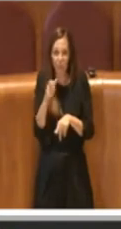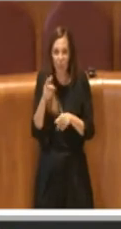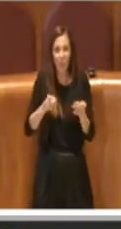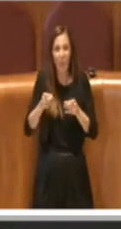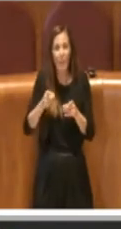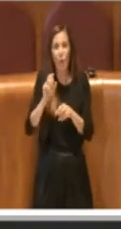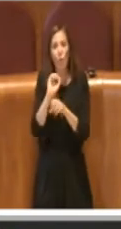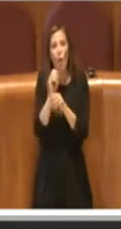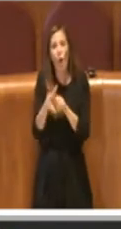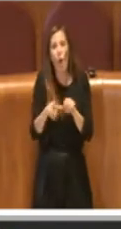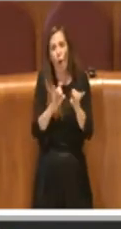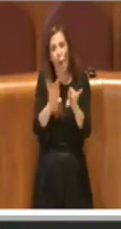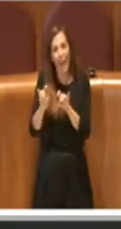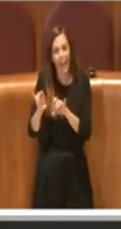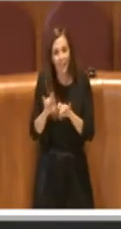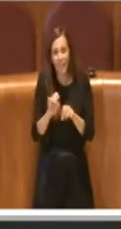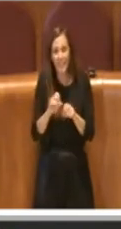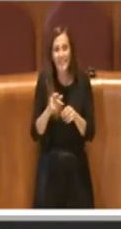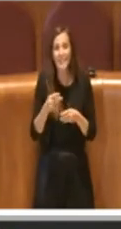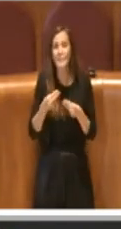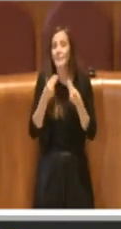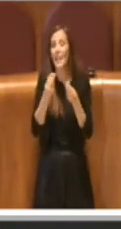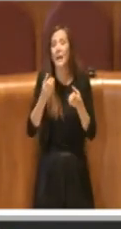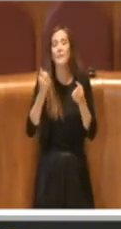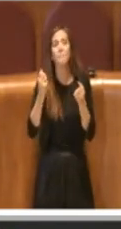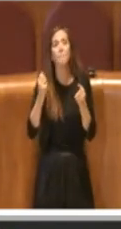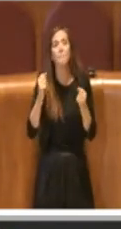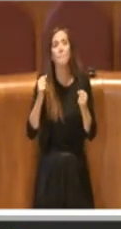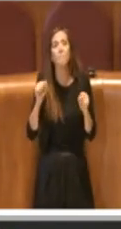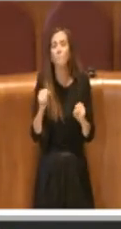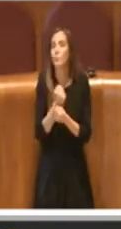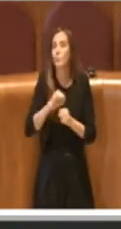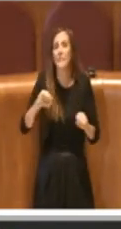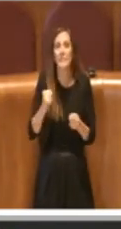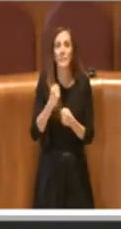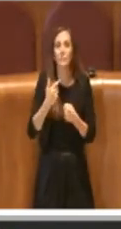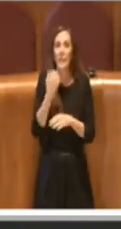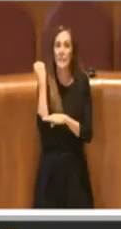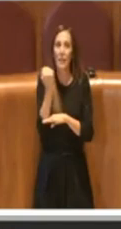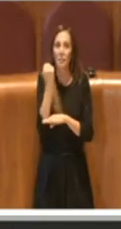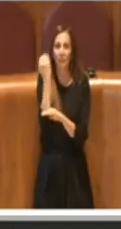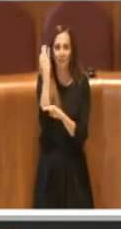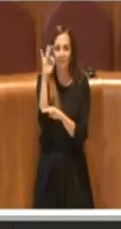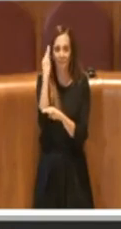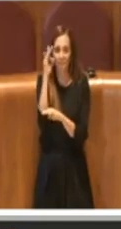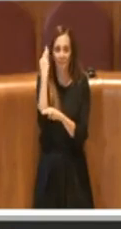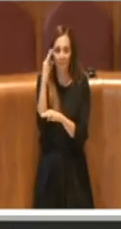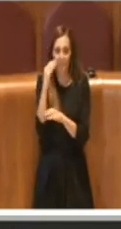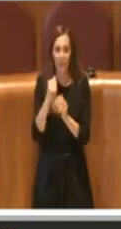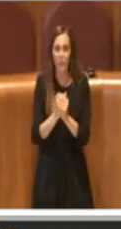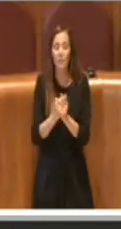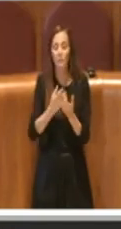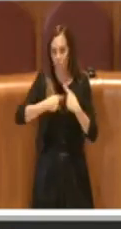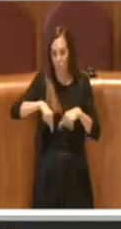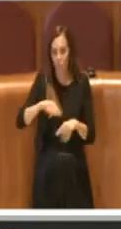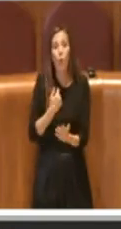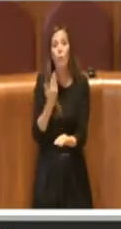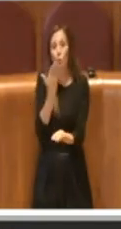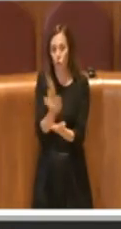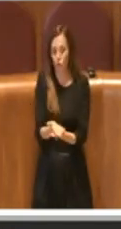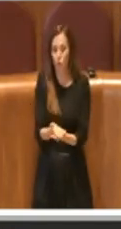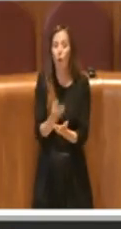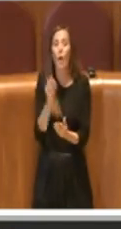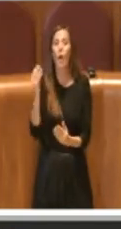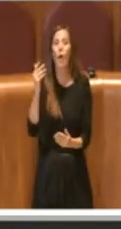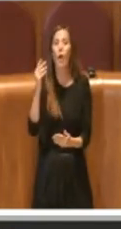iniziale i servizi in entrambe le sedi. Quindi voteremo sì a questa mozione convintamente